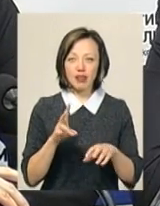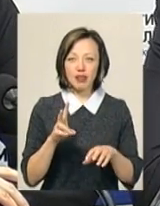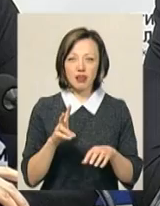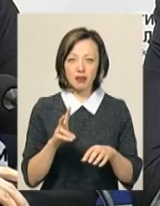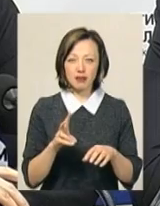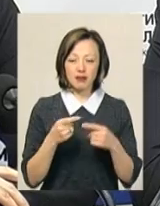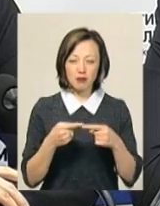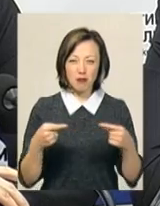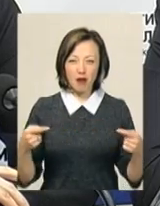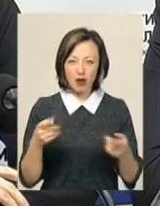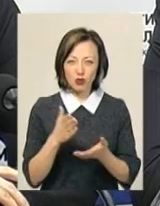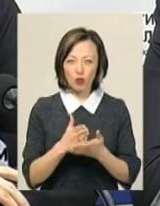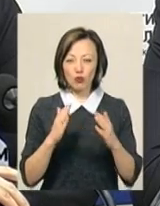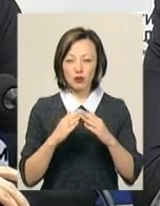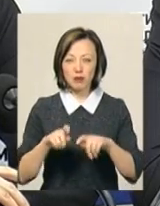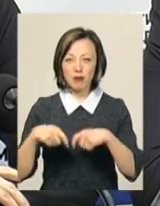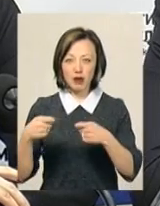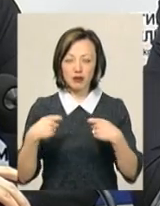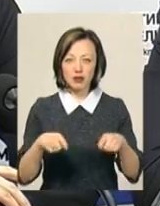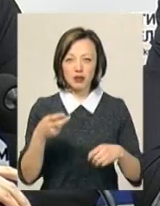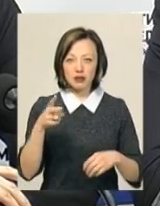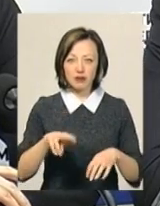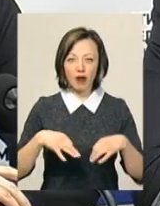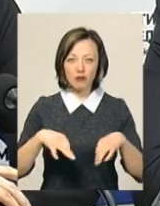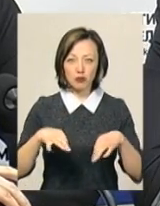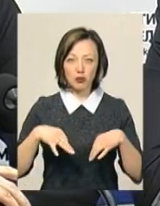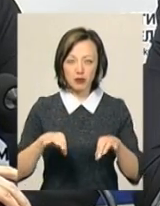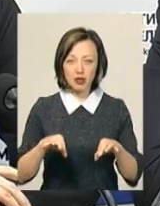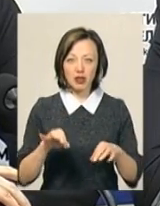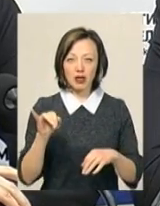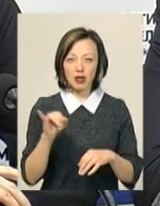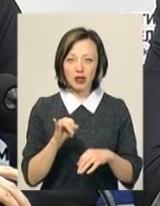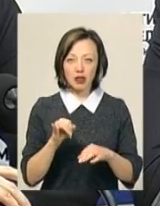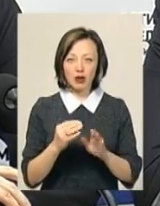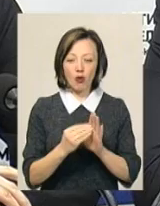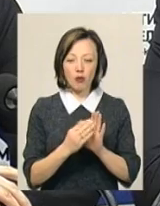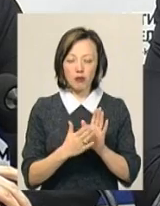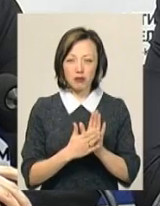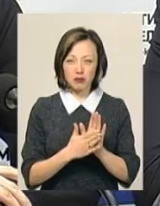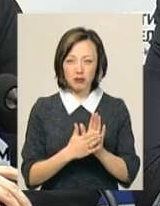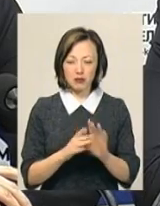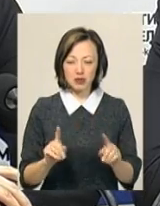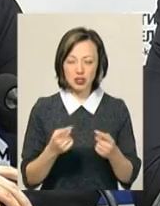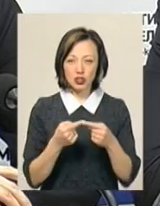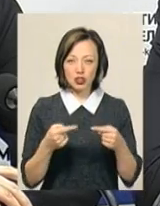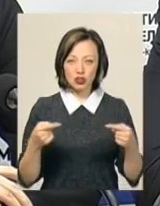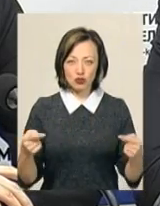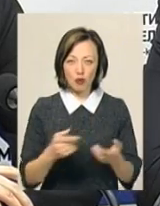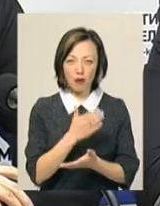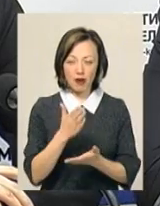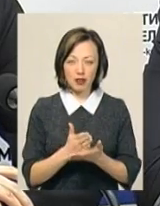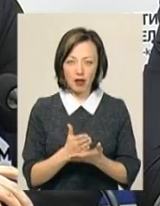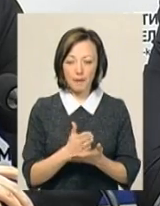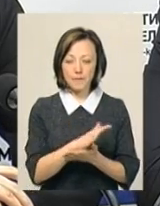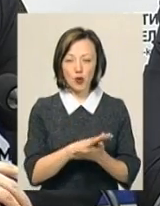будинок. Передано на реалізацію два автомобіля та описано ряд іншого рухомого майна.